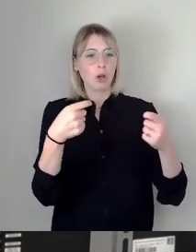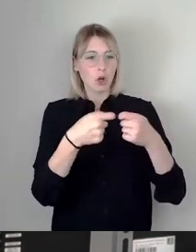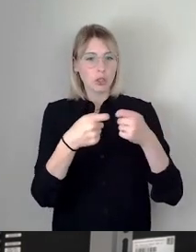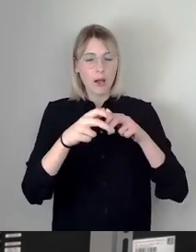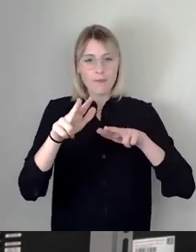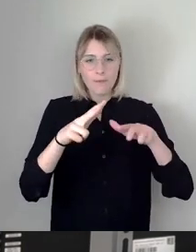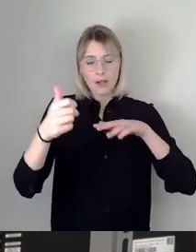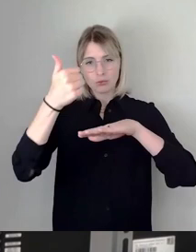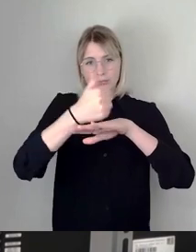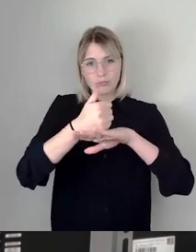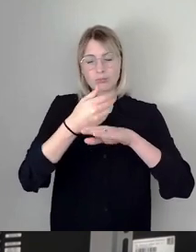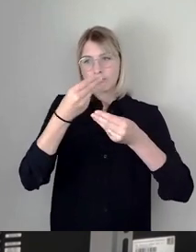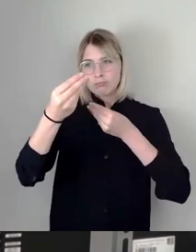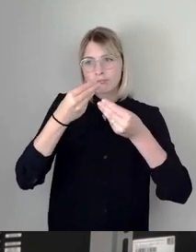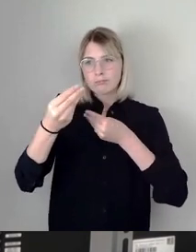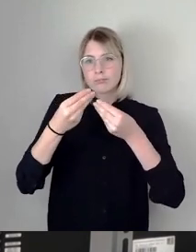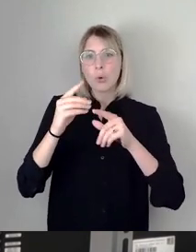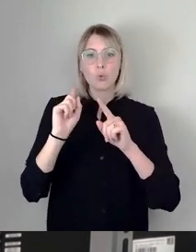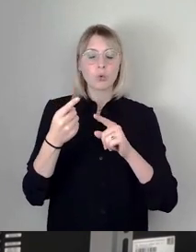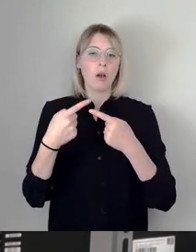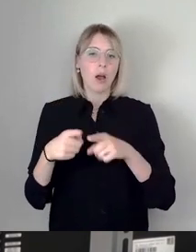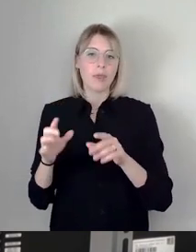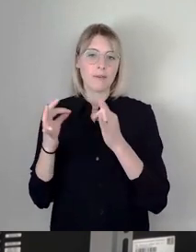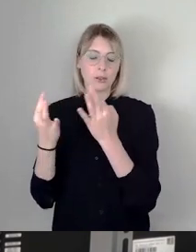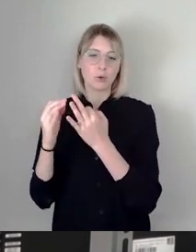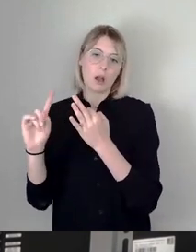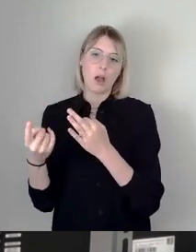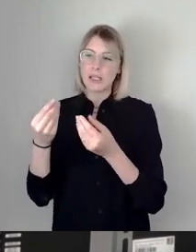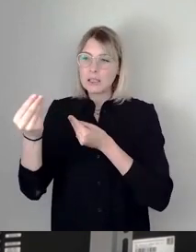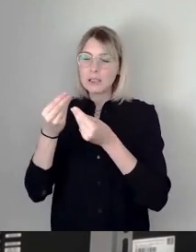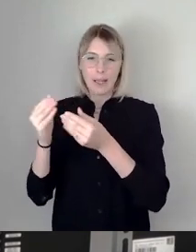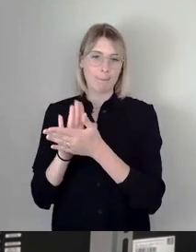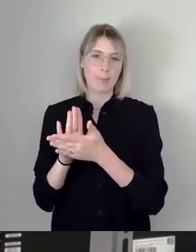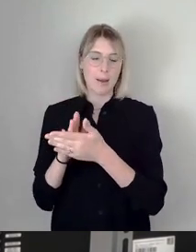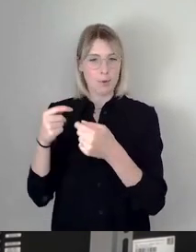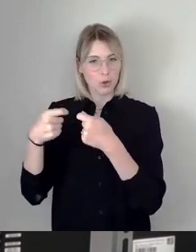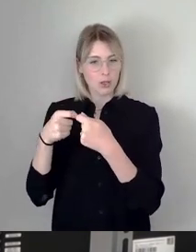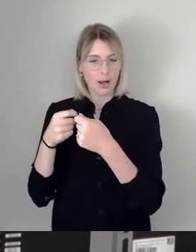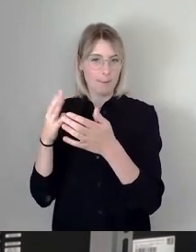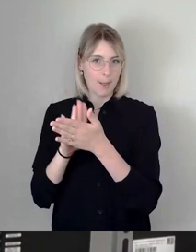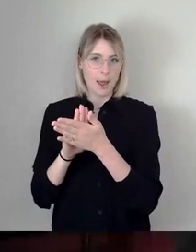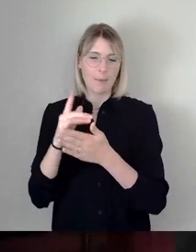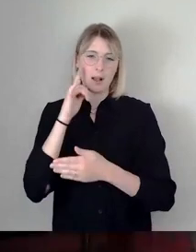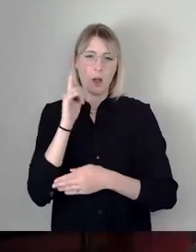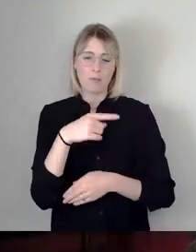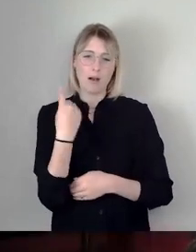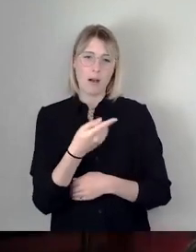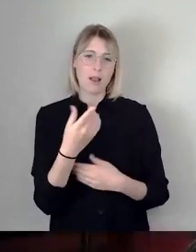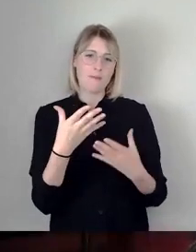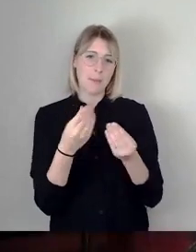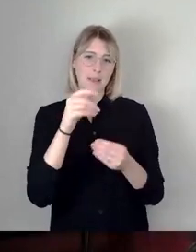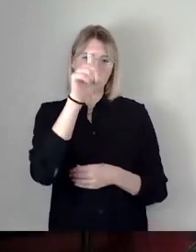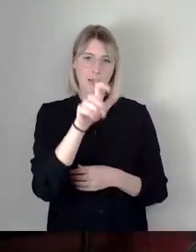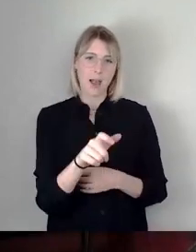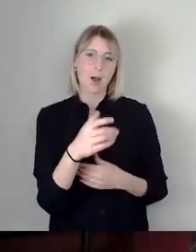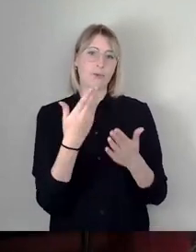und den anderen Fraktionen nicht abreißen zu lassen. Ich glaube, wir werden Sie vermissen und wünsche Ihnen jetzt von Herzen,